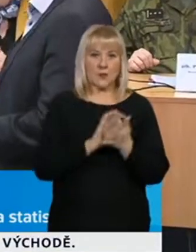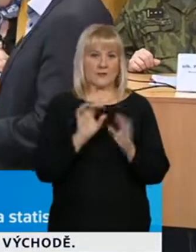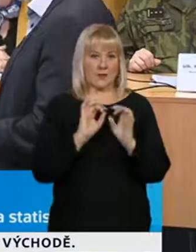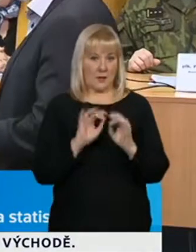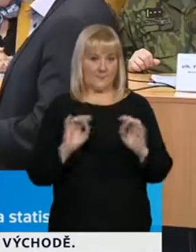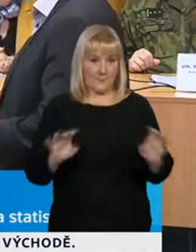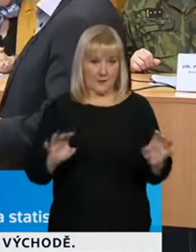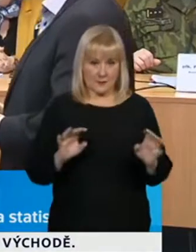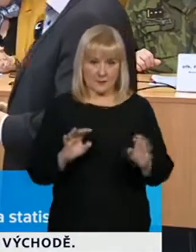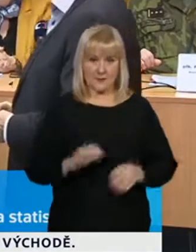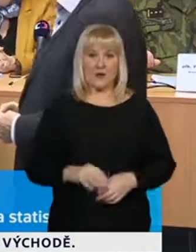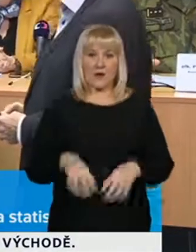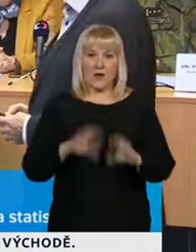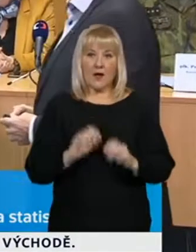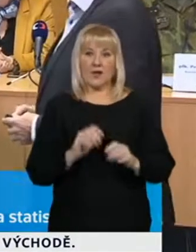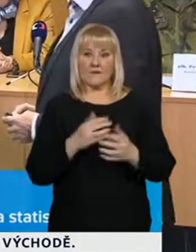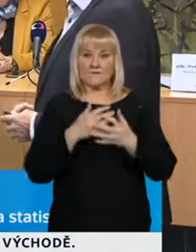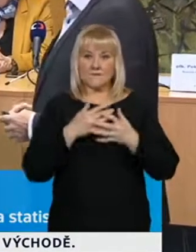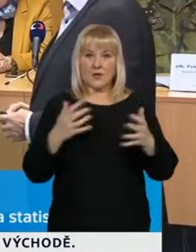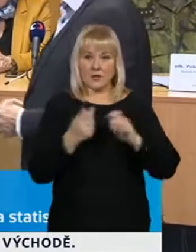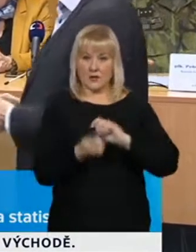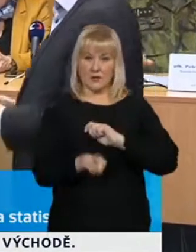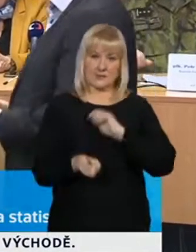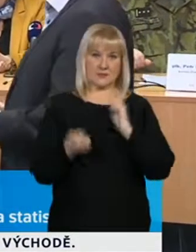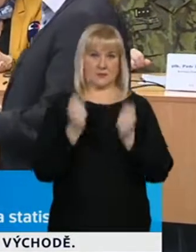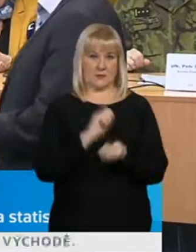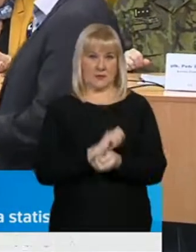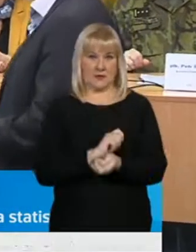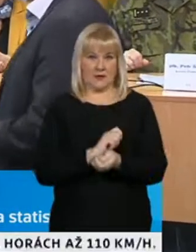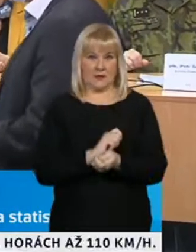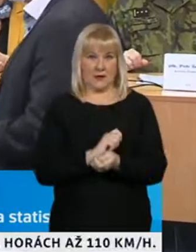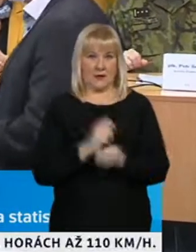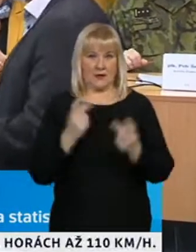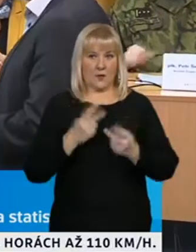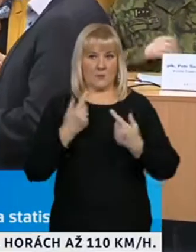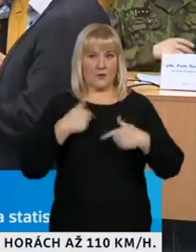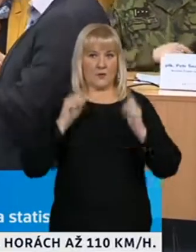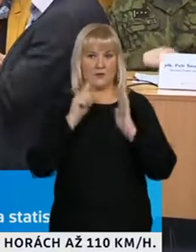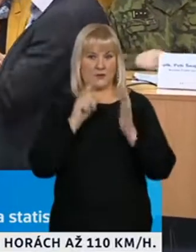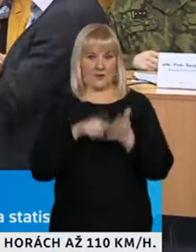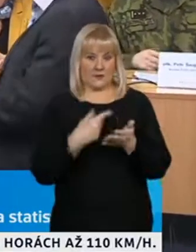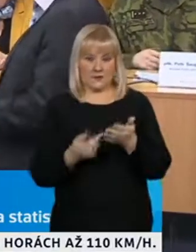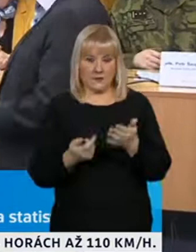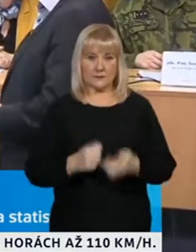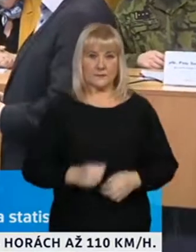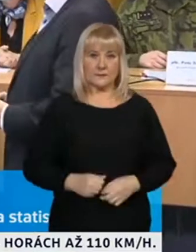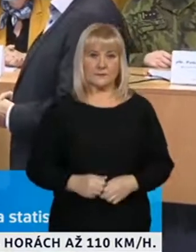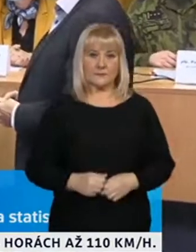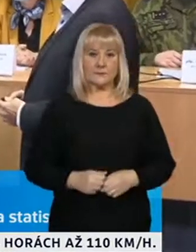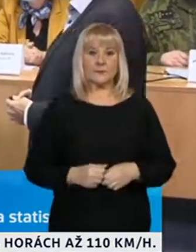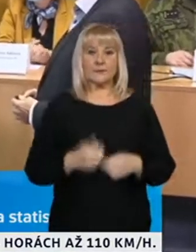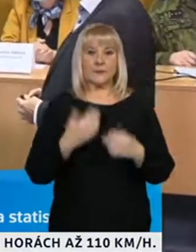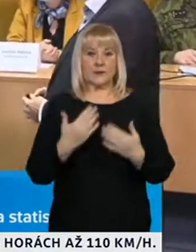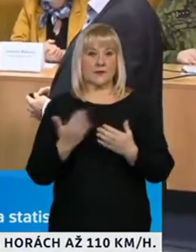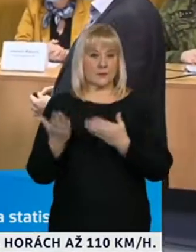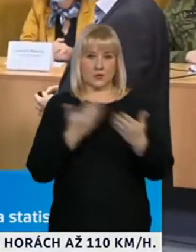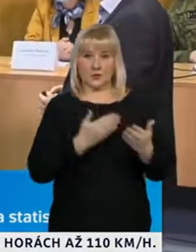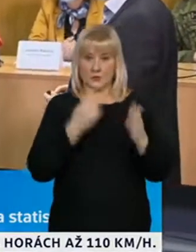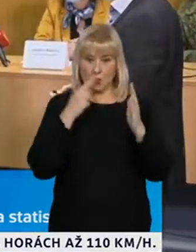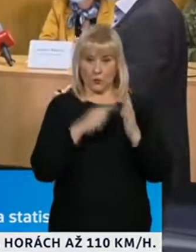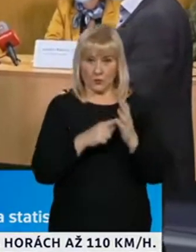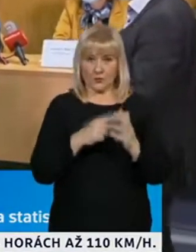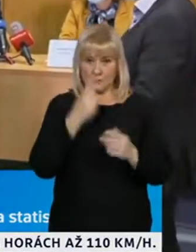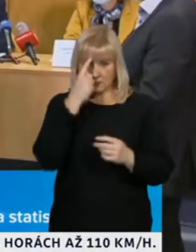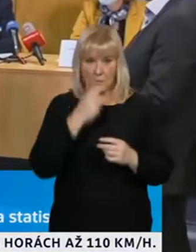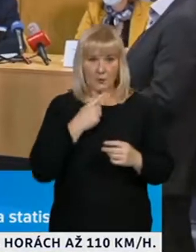která se dramaticky nevyší od toho, co jsme prezentovali minulý týden. Tady jsem zase na obrázku, který je relativně